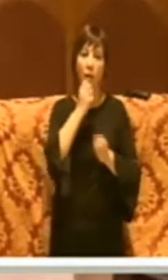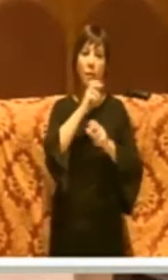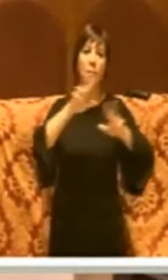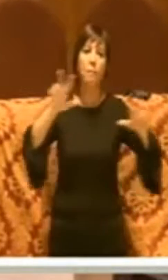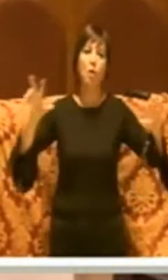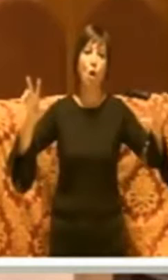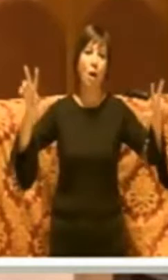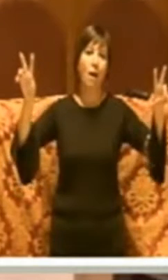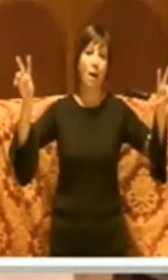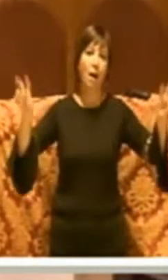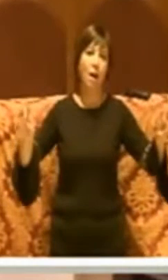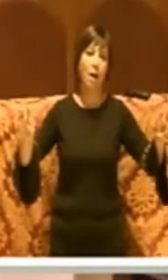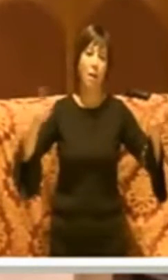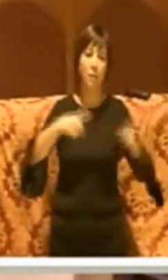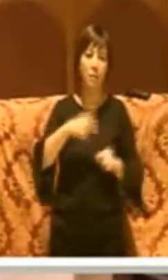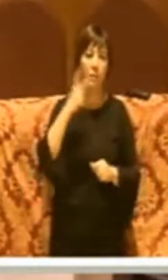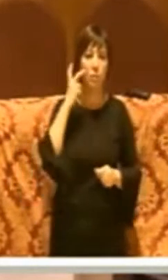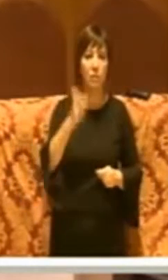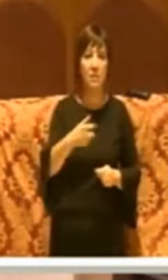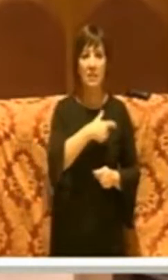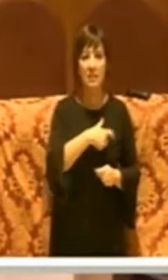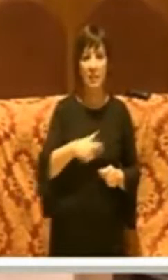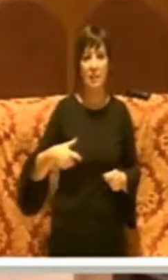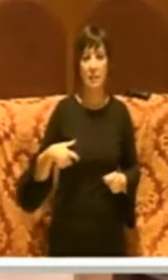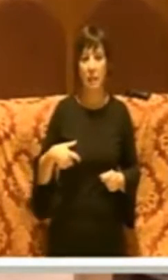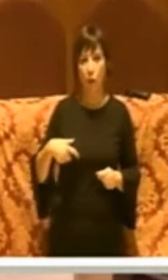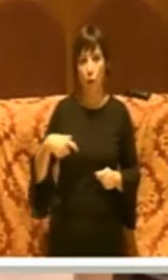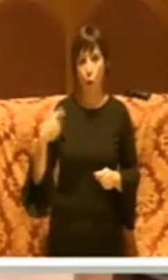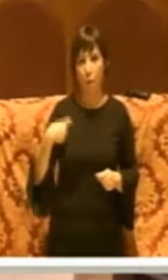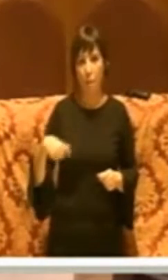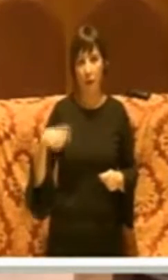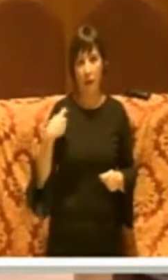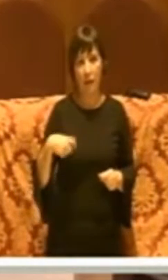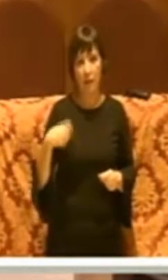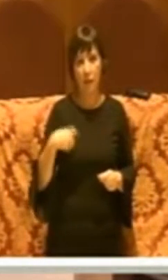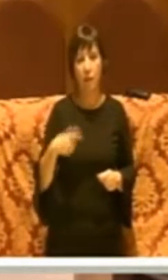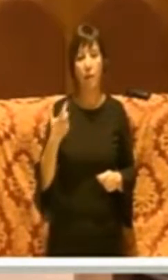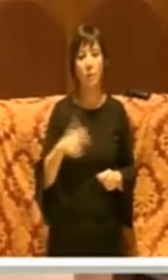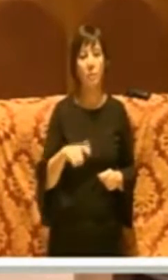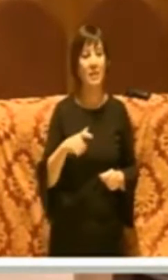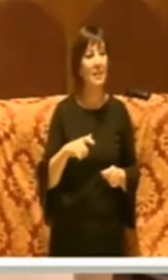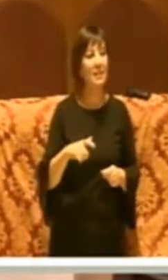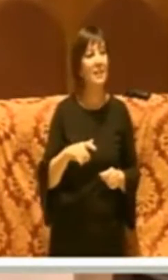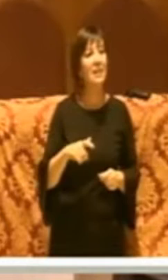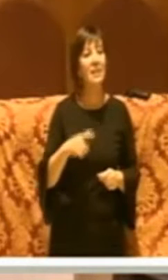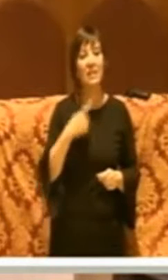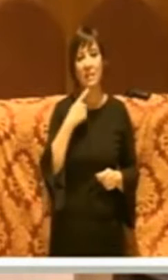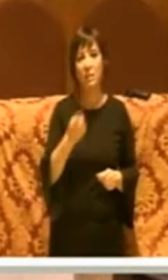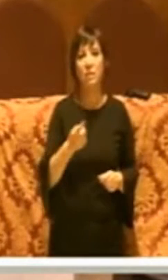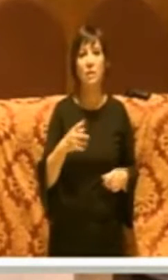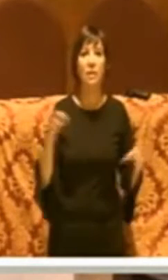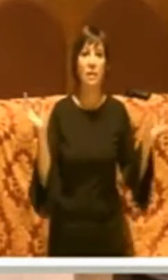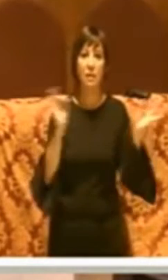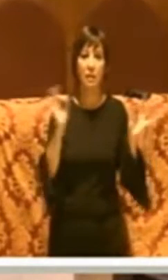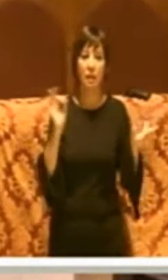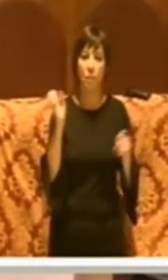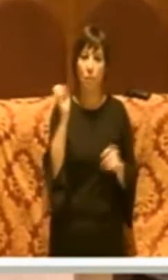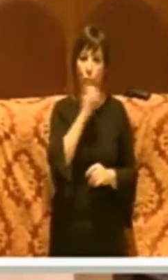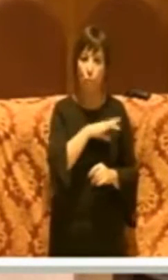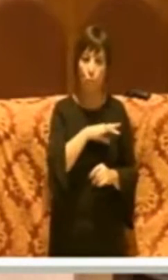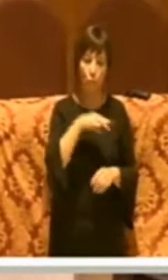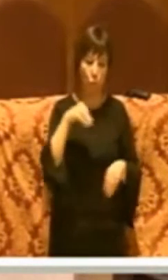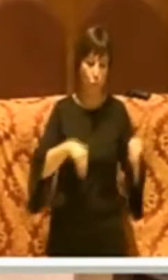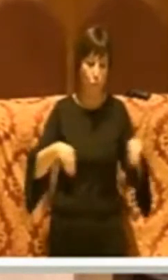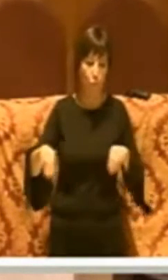per quanto riguarda il sindaco Marino perché il sindaco Marino dice, maltempo, per le